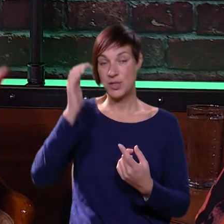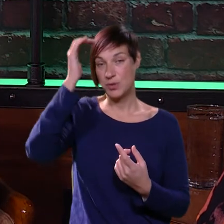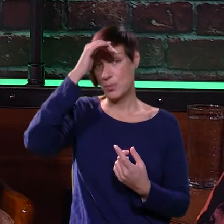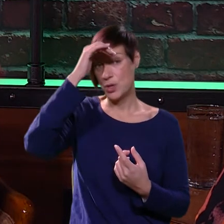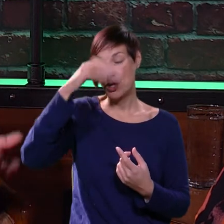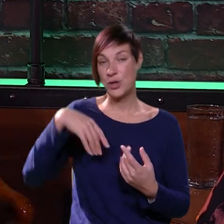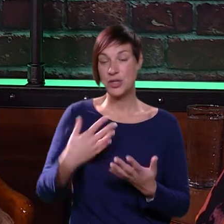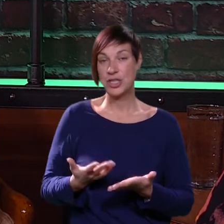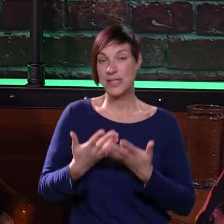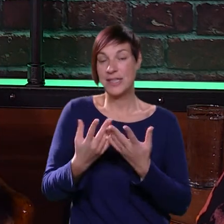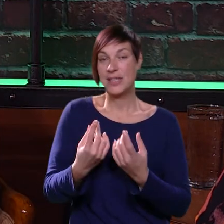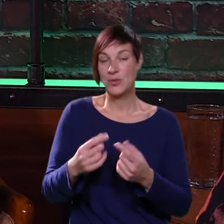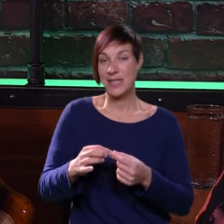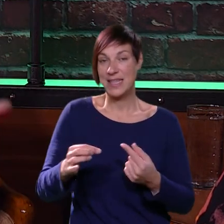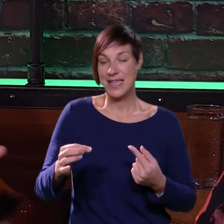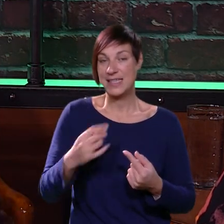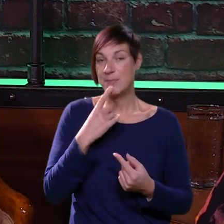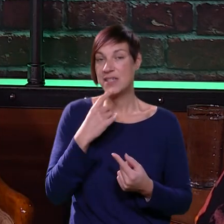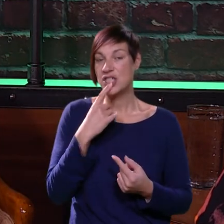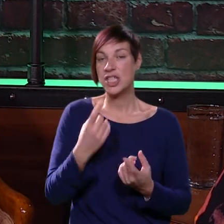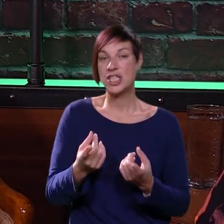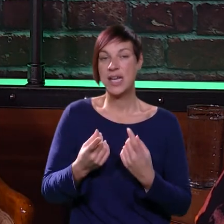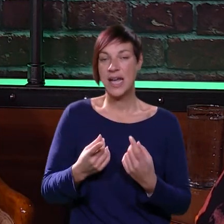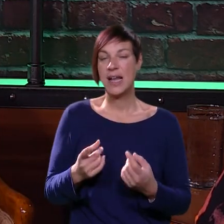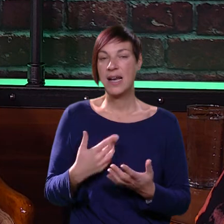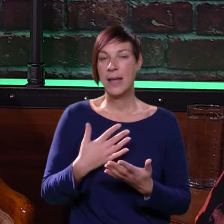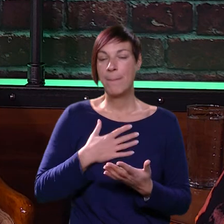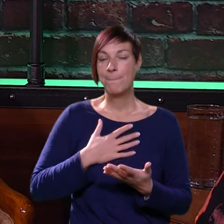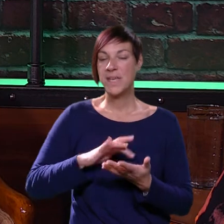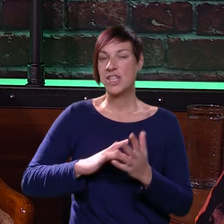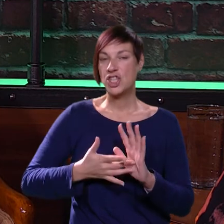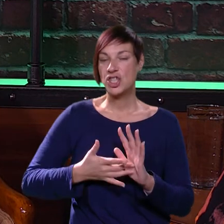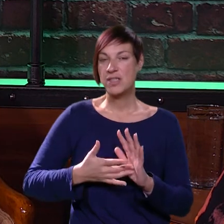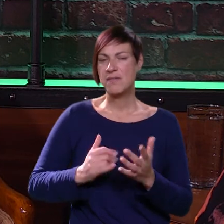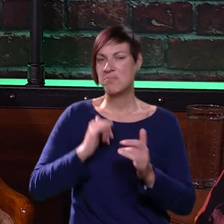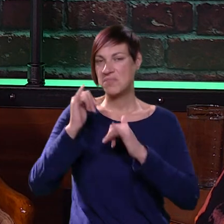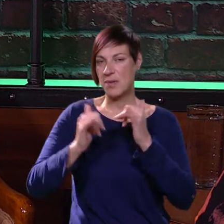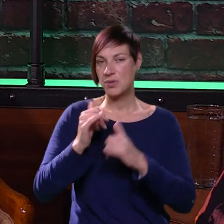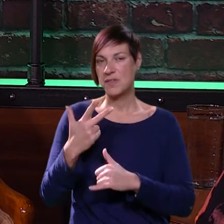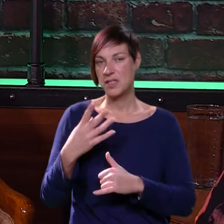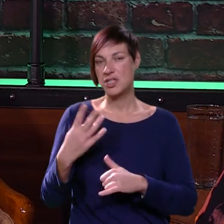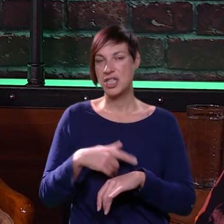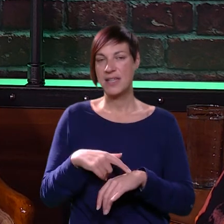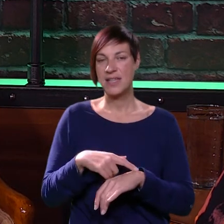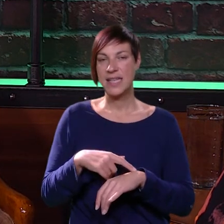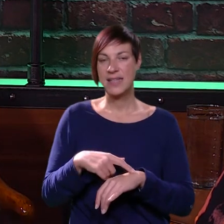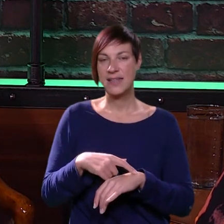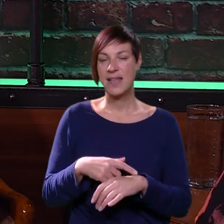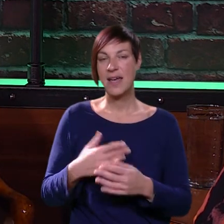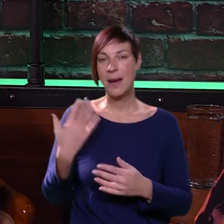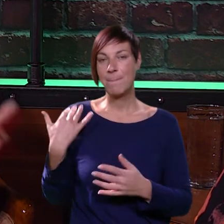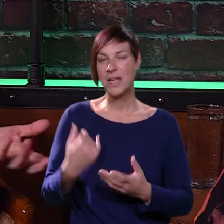noć i dignuti je da izmjeriti cukar i tako, ali inoče mi to sve, to putovanja su 3-4 dona,